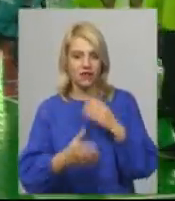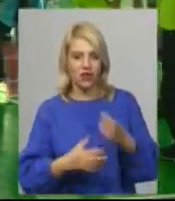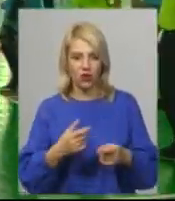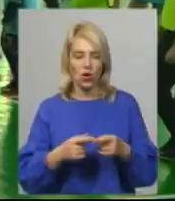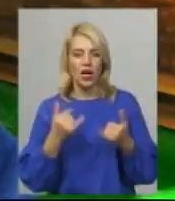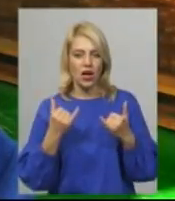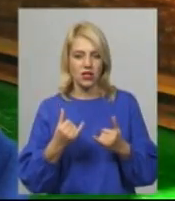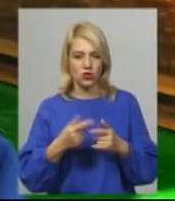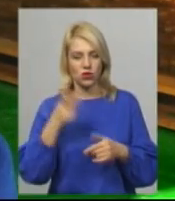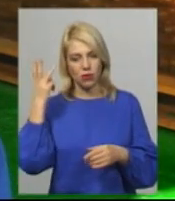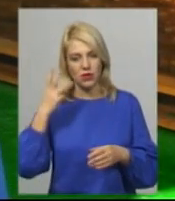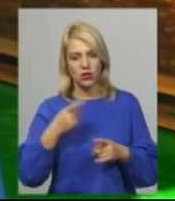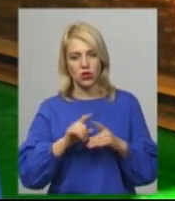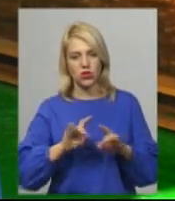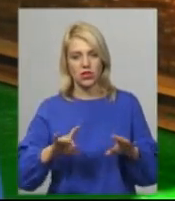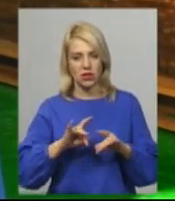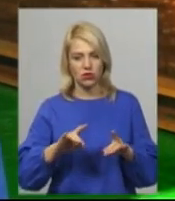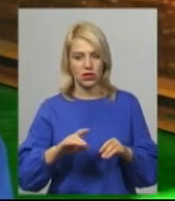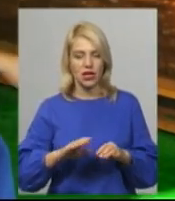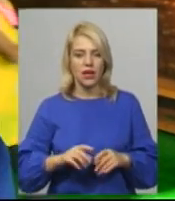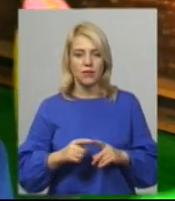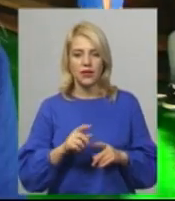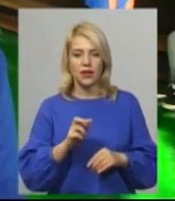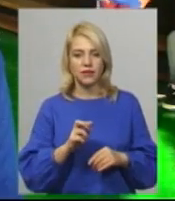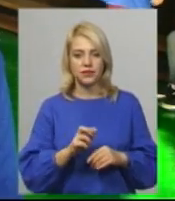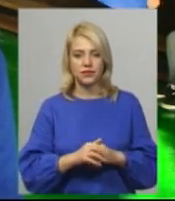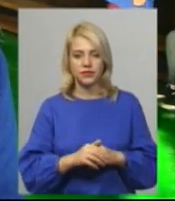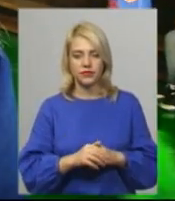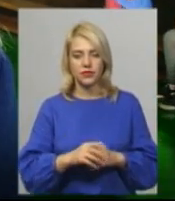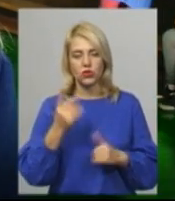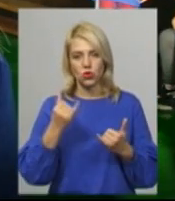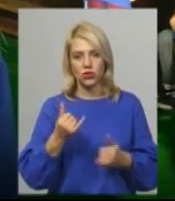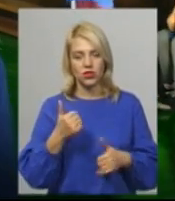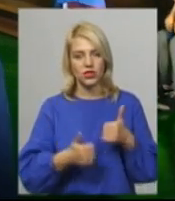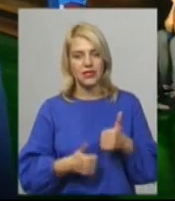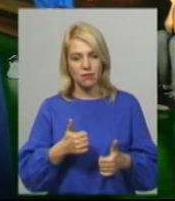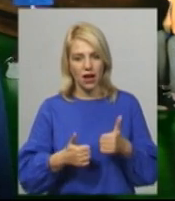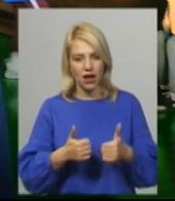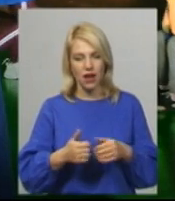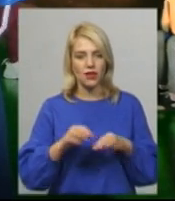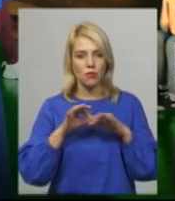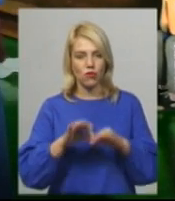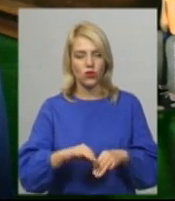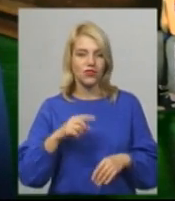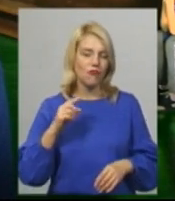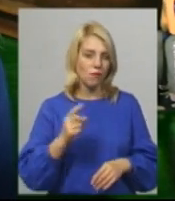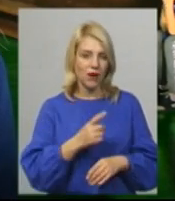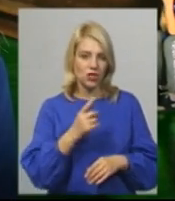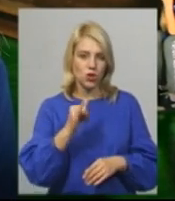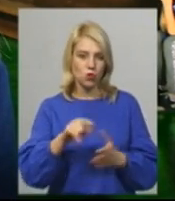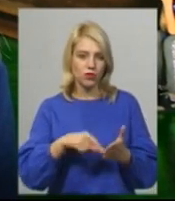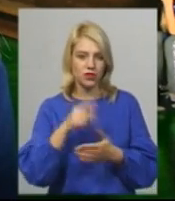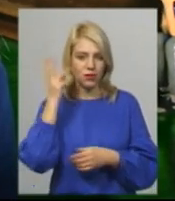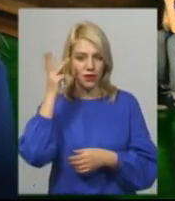директора Департаменту освіти та науки Хмельницької міської ради Надія Балабуст. Сьогоднішні змагання «Кулгеймс» проводяться вперше у Хмельницькому